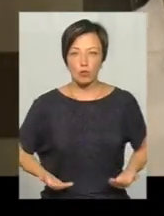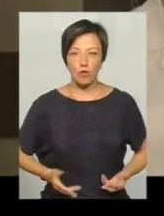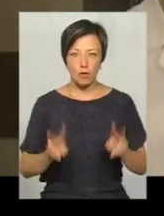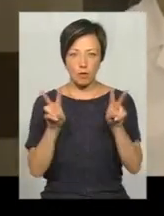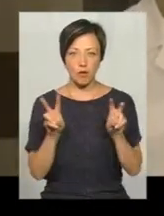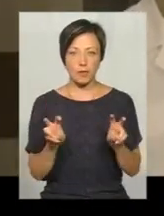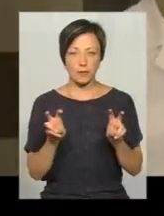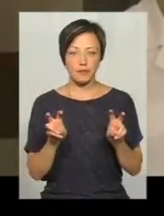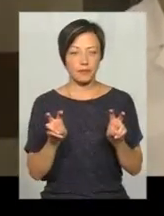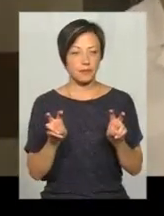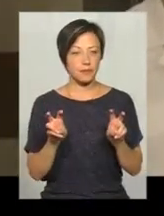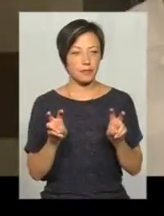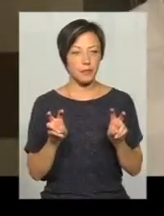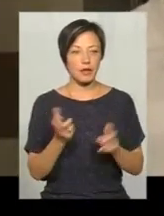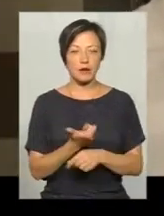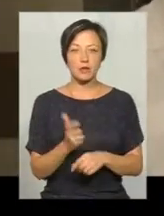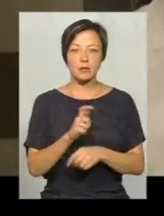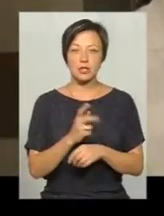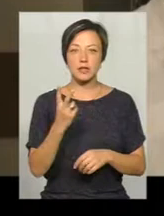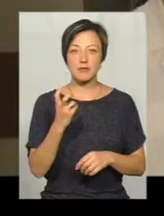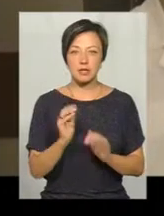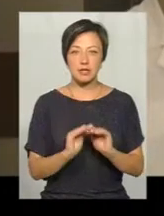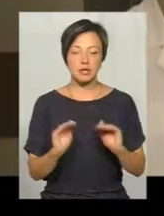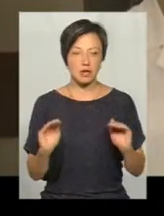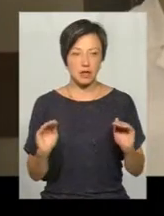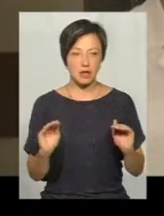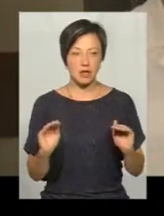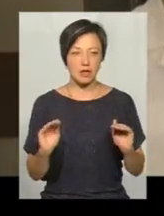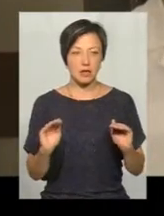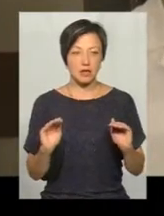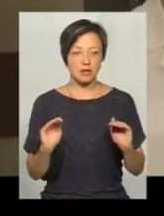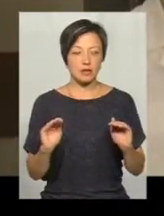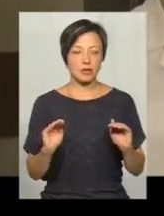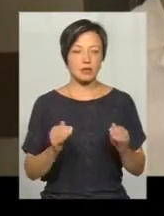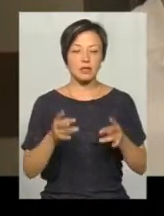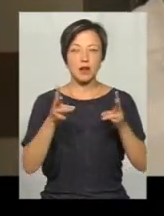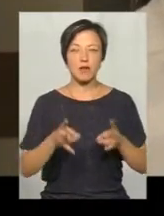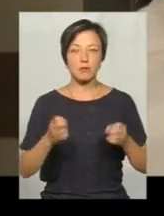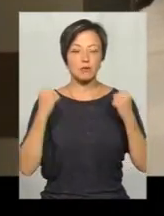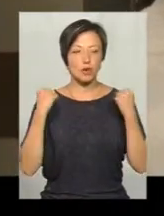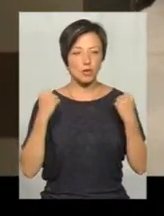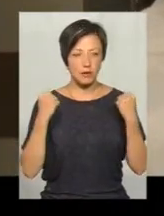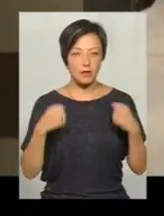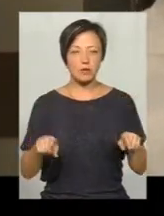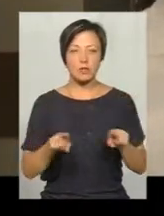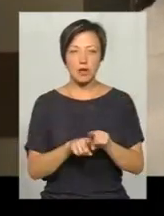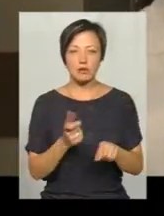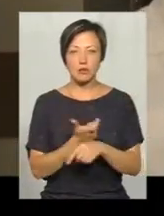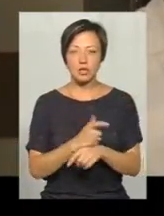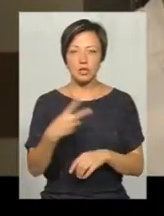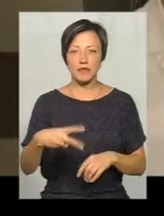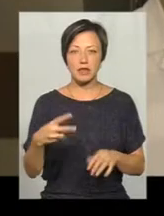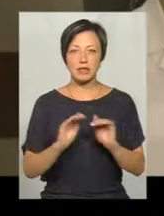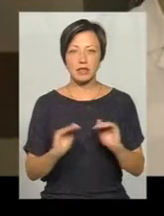кажемо, більше 200 дітей з травами спортивними. Також біля 20